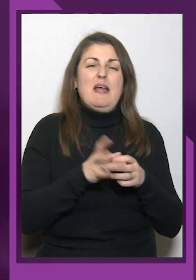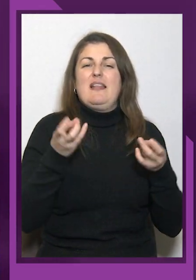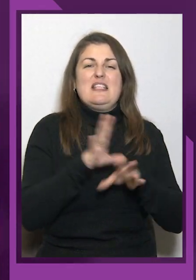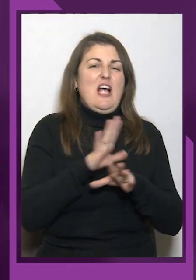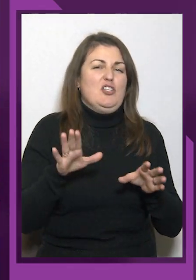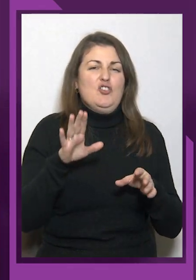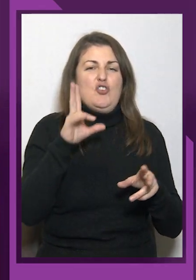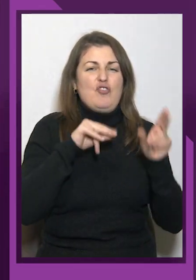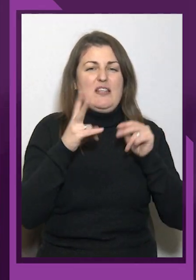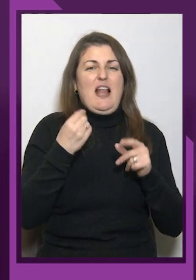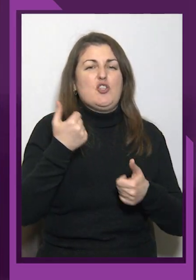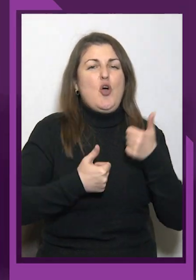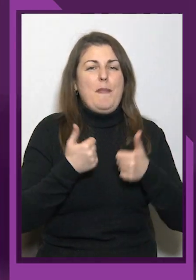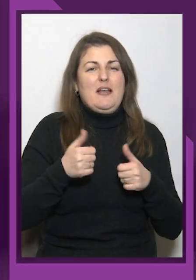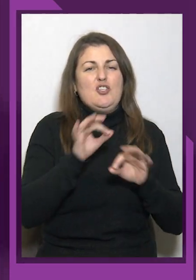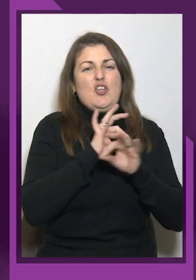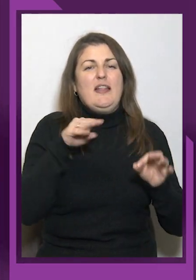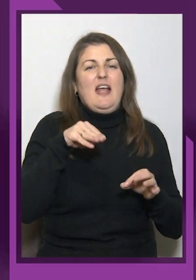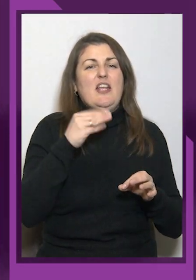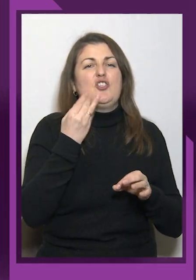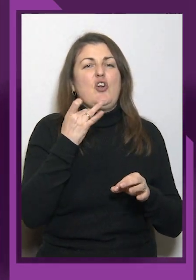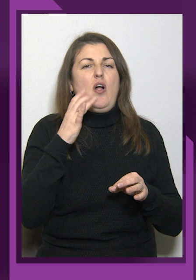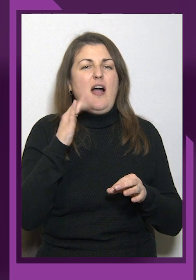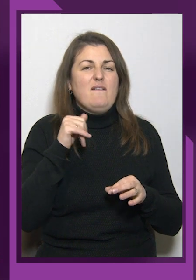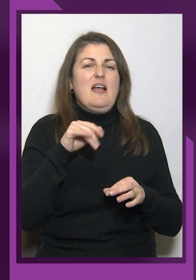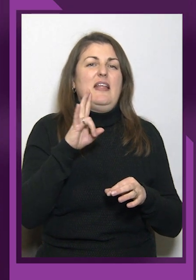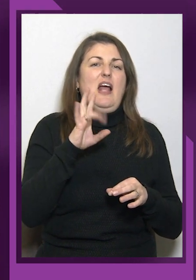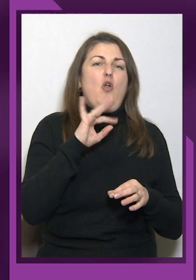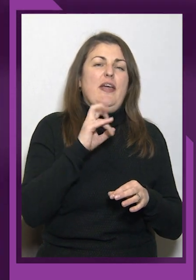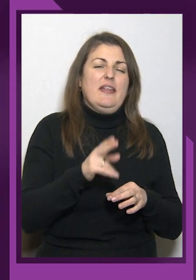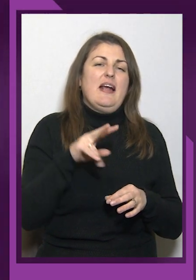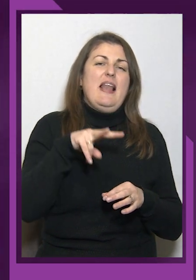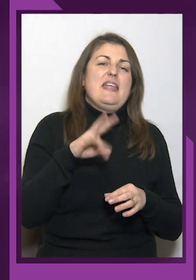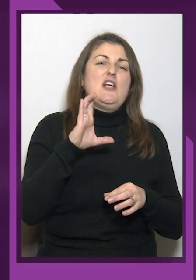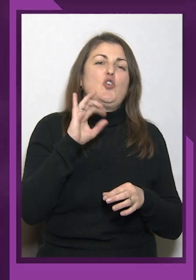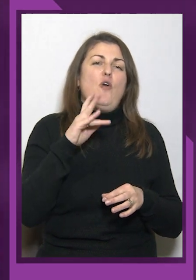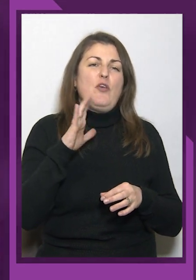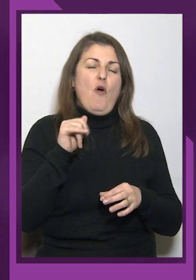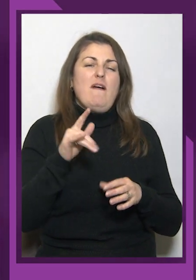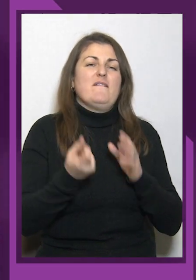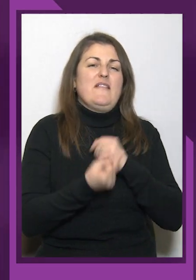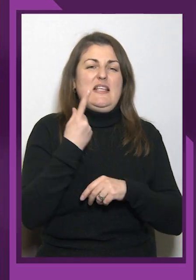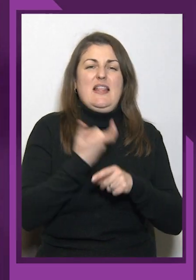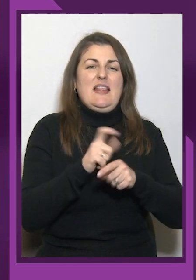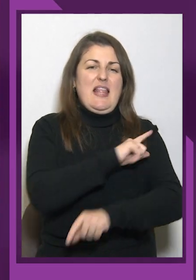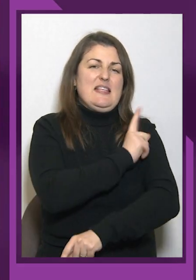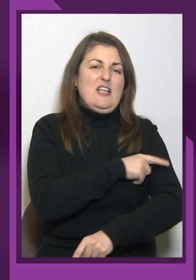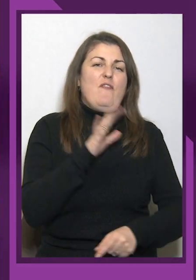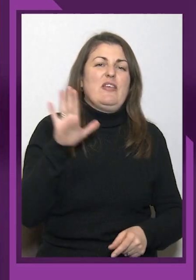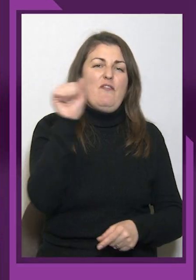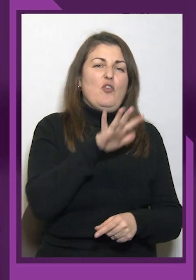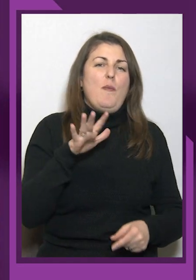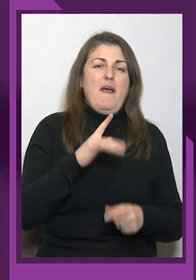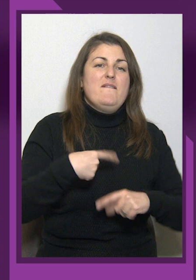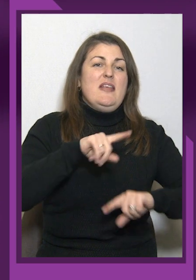шансів для суперників. Чарівні Тетяна Широколава, Наталія Олійник та Лідія Соловйова виявилися найсильнішими в Європі.